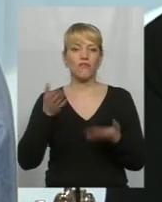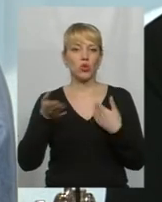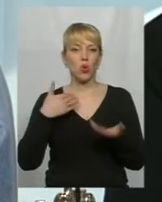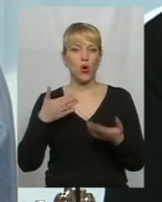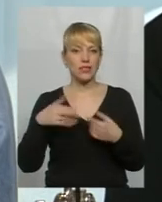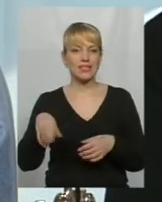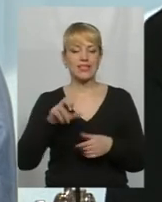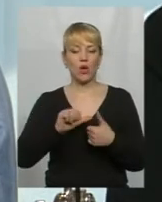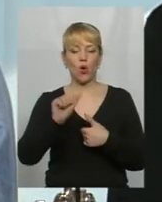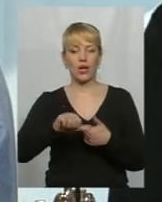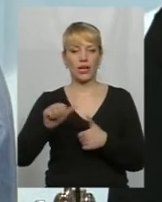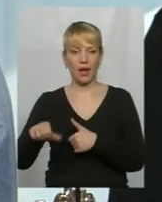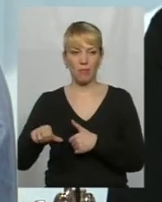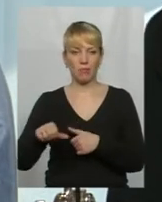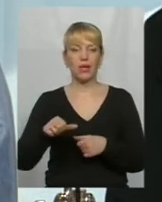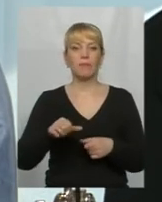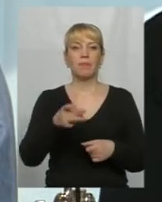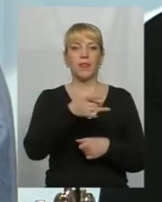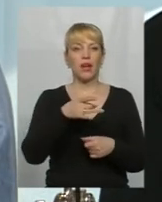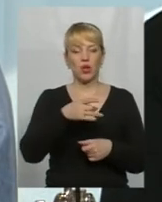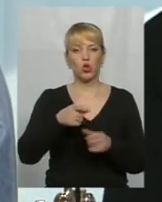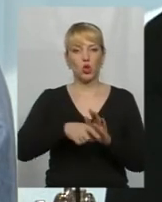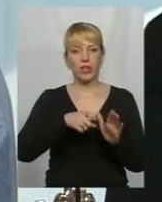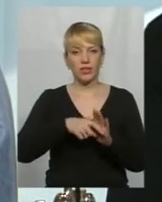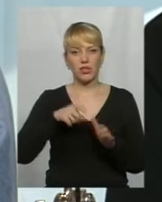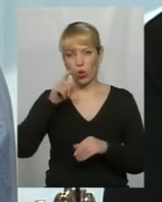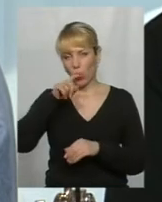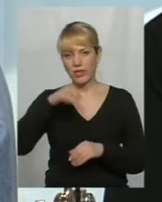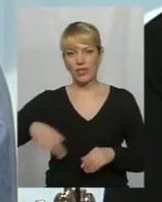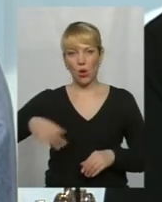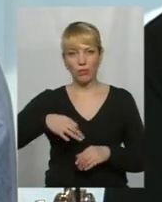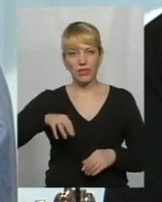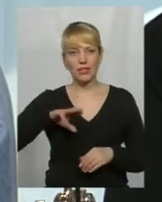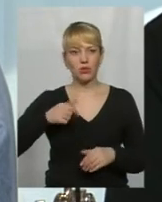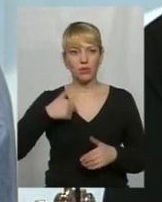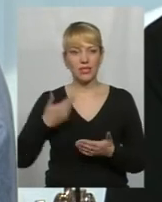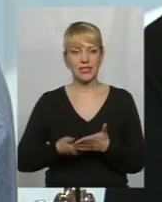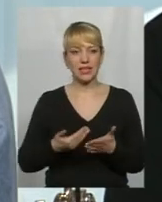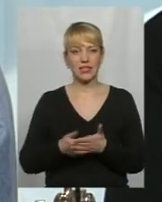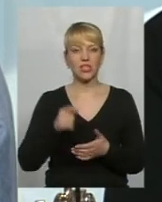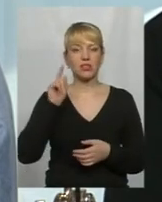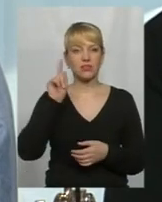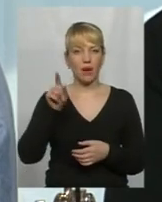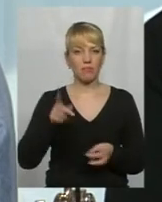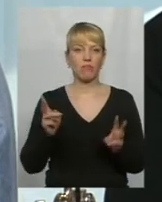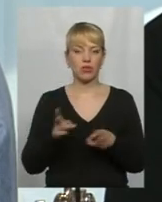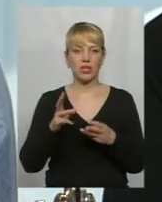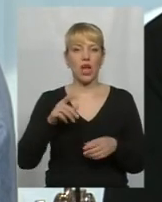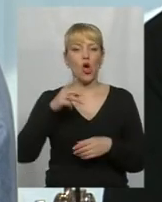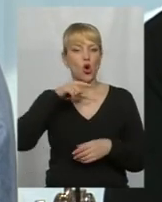окремими районами Донецької і Луганської областей, то мені здається, що там сьогодні пожежа. Росія